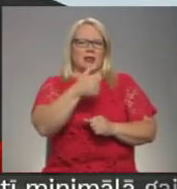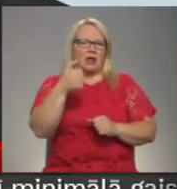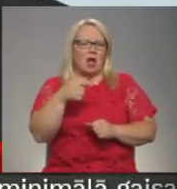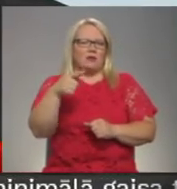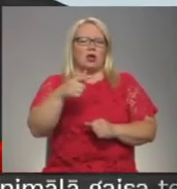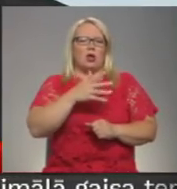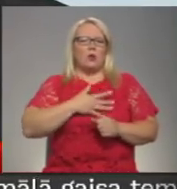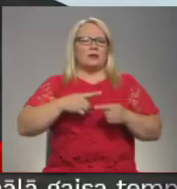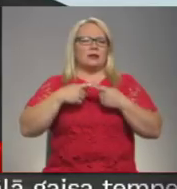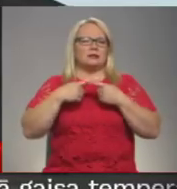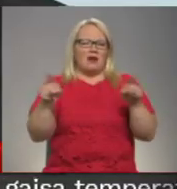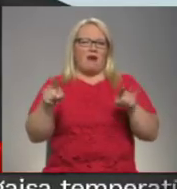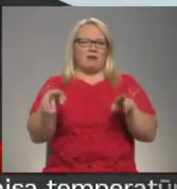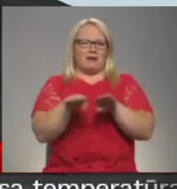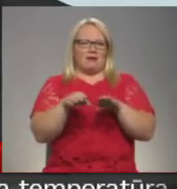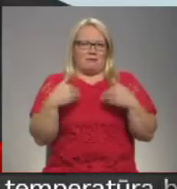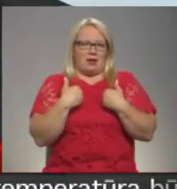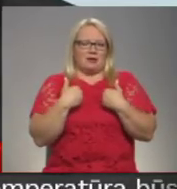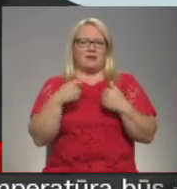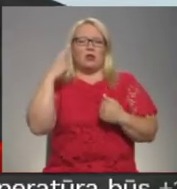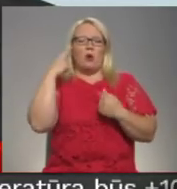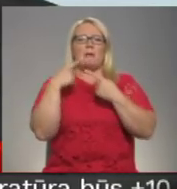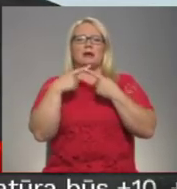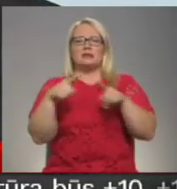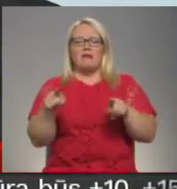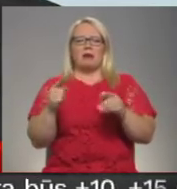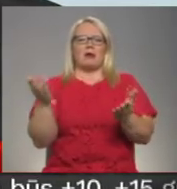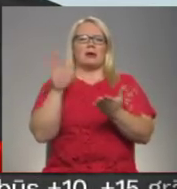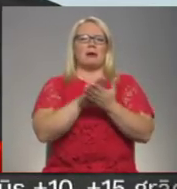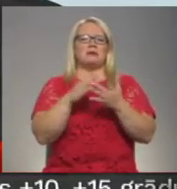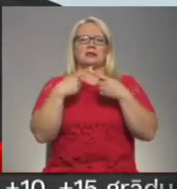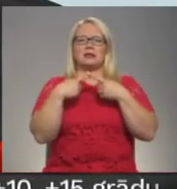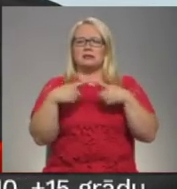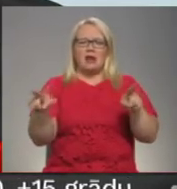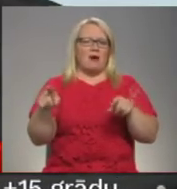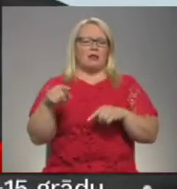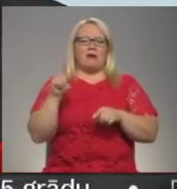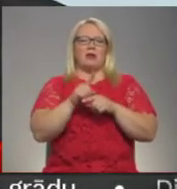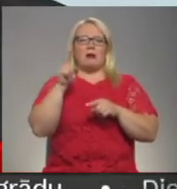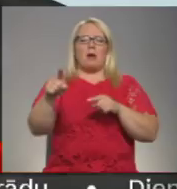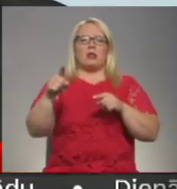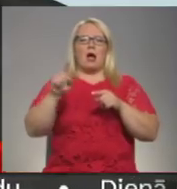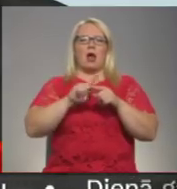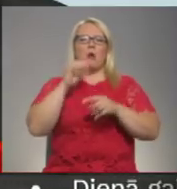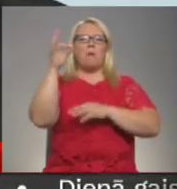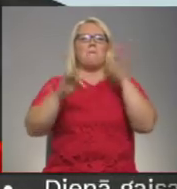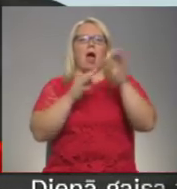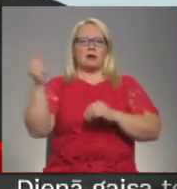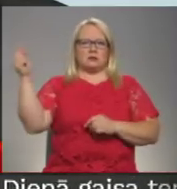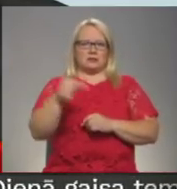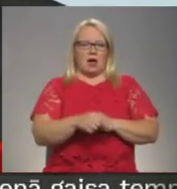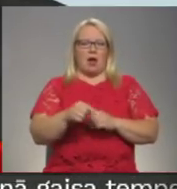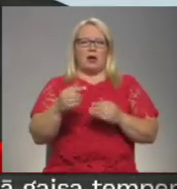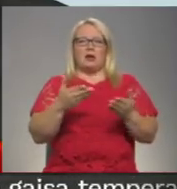tik ļoti savādāk nekā mēs. Viņi domā pilnīgi savādāk, viņi iepazīstās savādāk. Viņi ir tā kā no Marsa. Man liekas, ja kurš